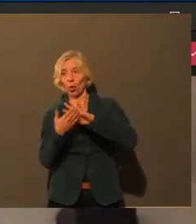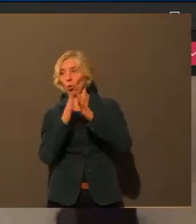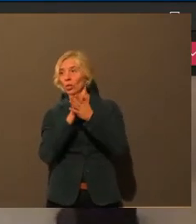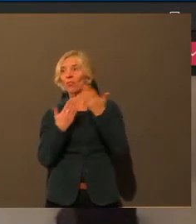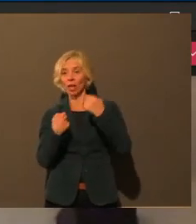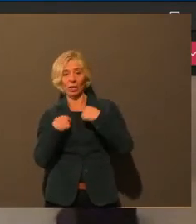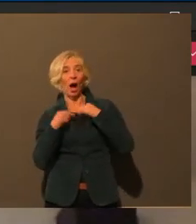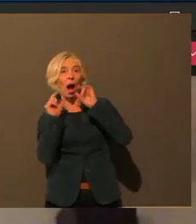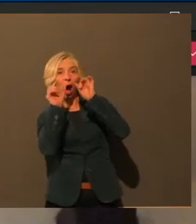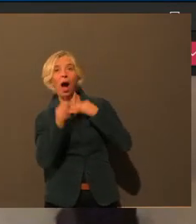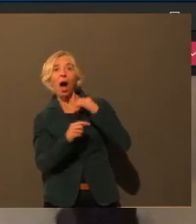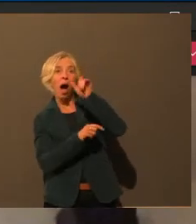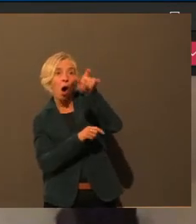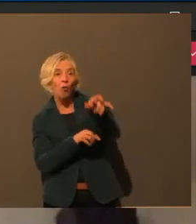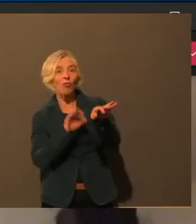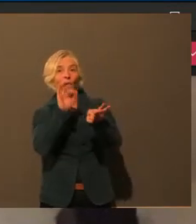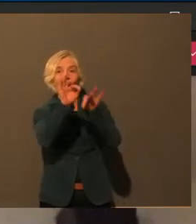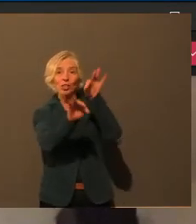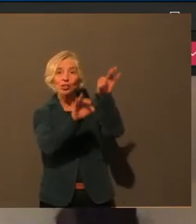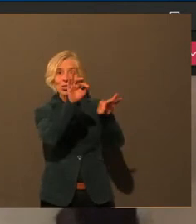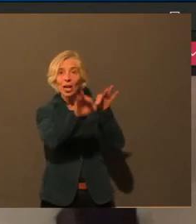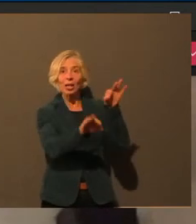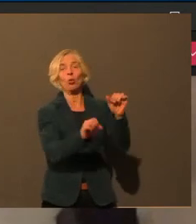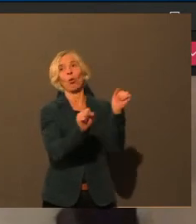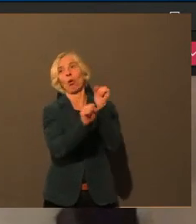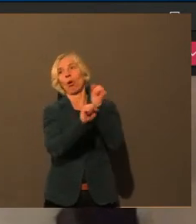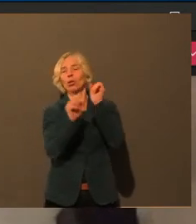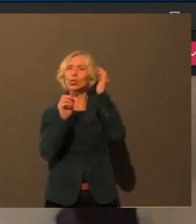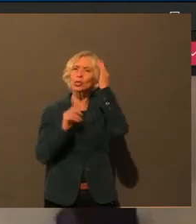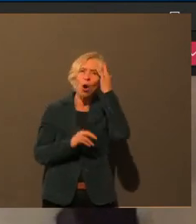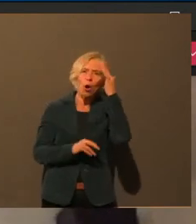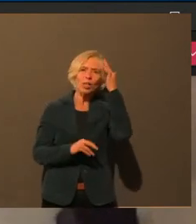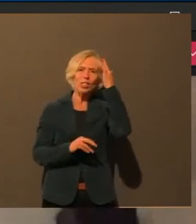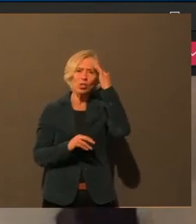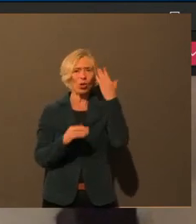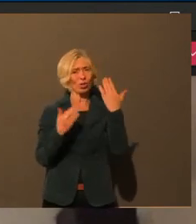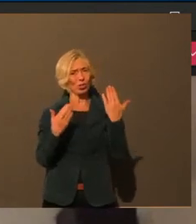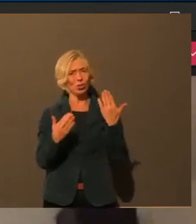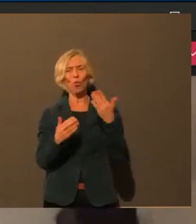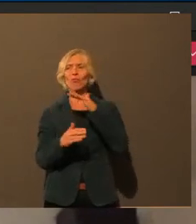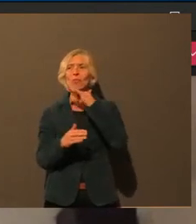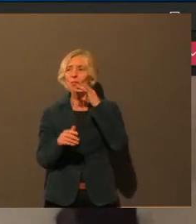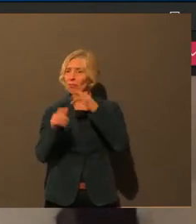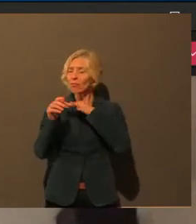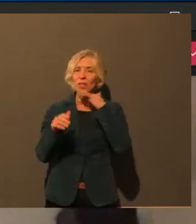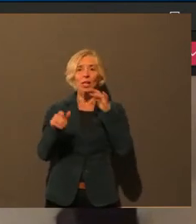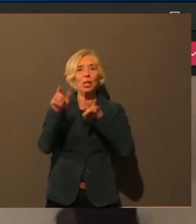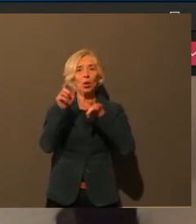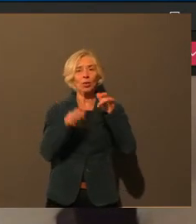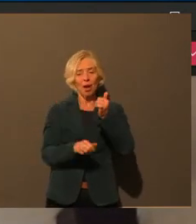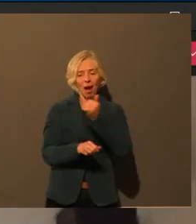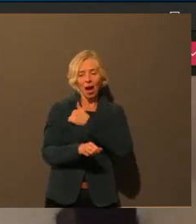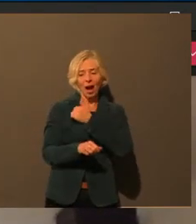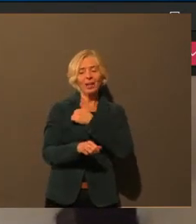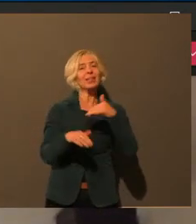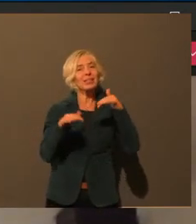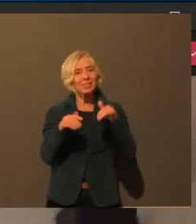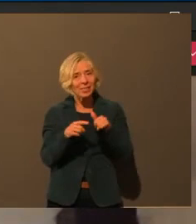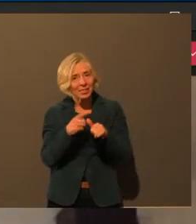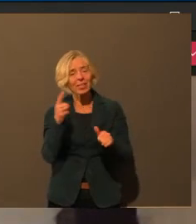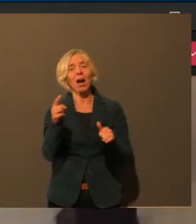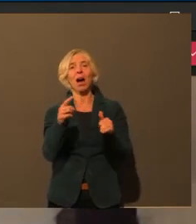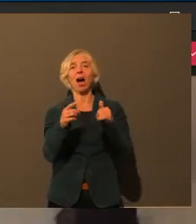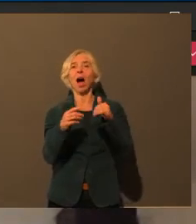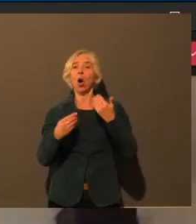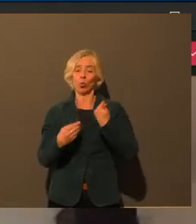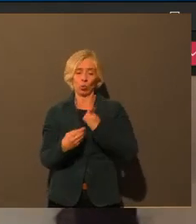eventuell auch Vereinsamung, diese Unsicherheit, die zu unterstützen, dass man da